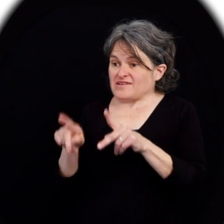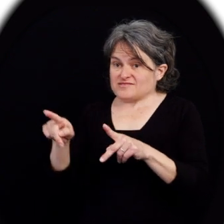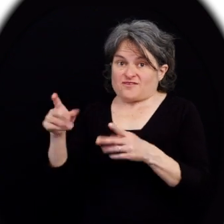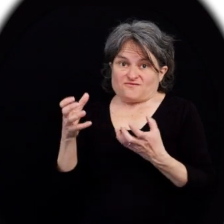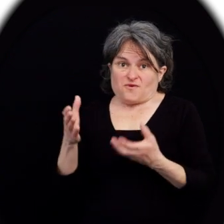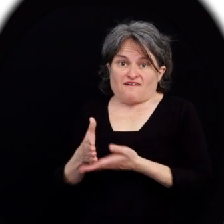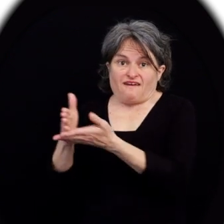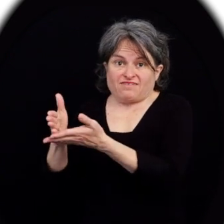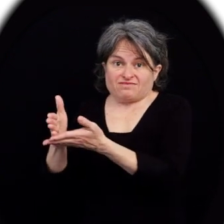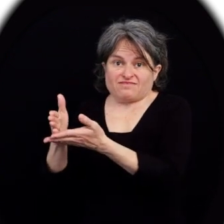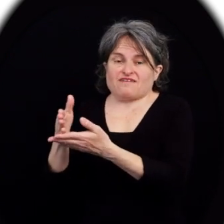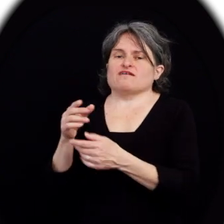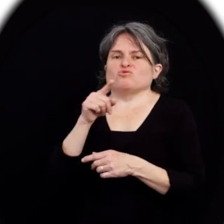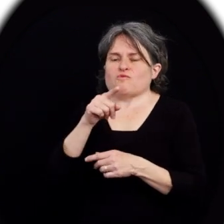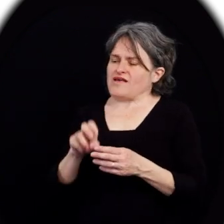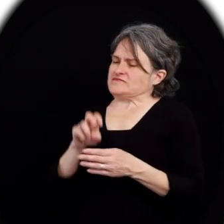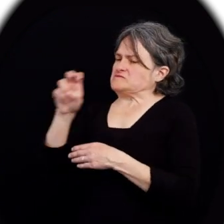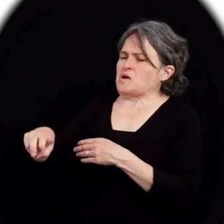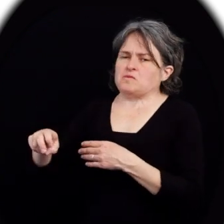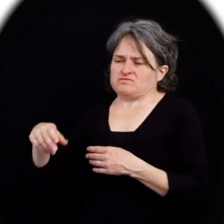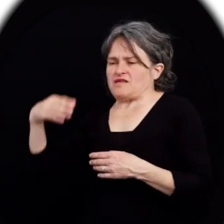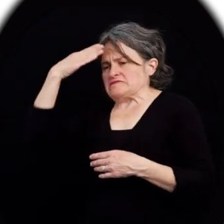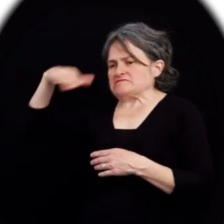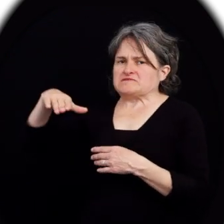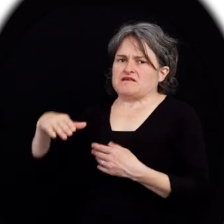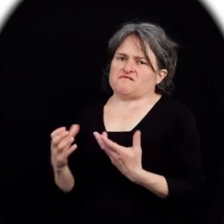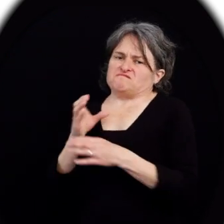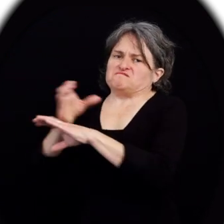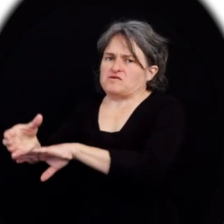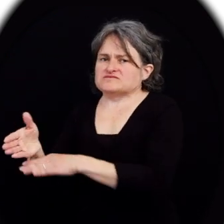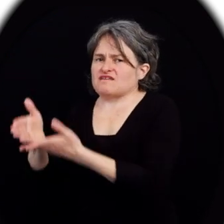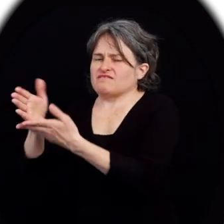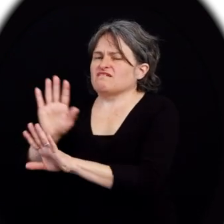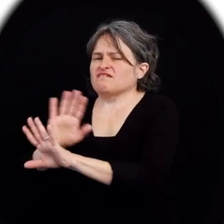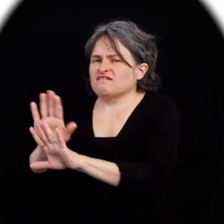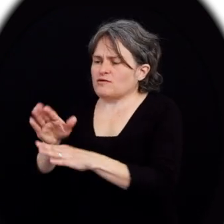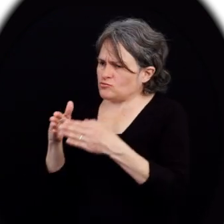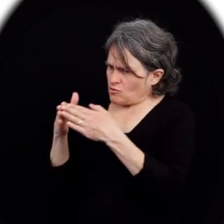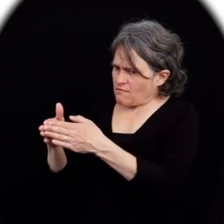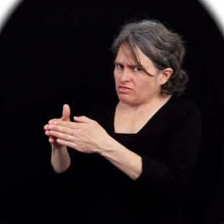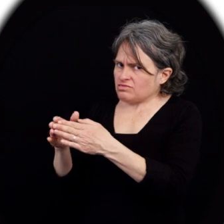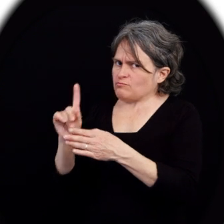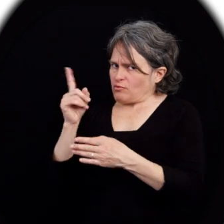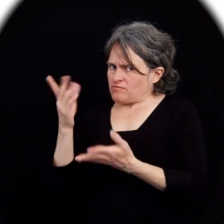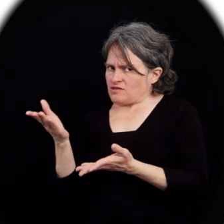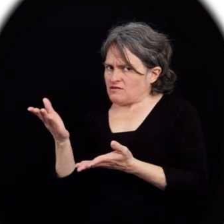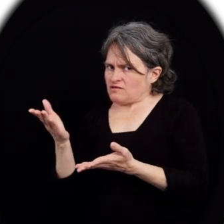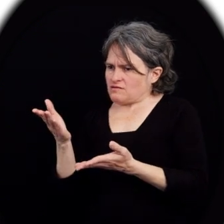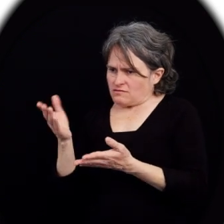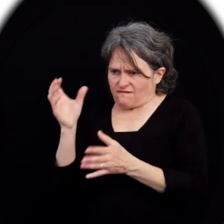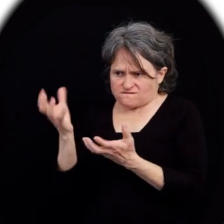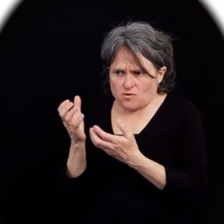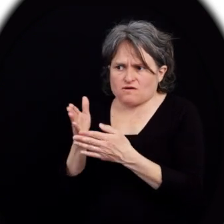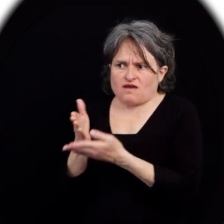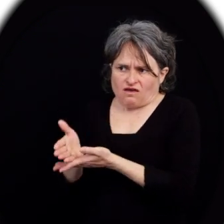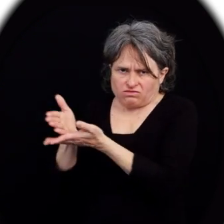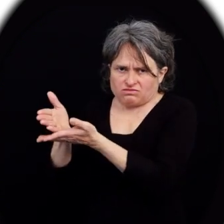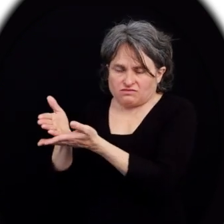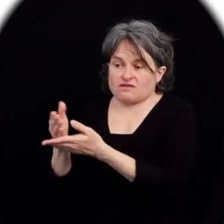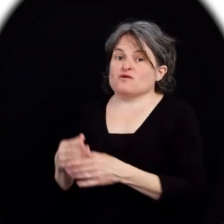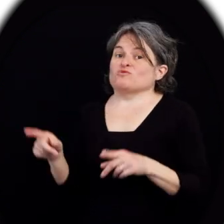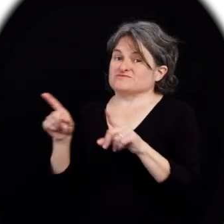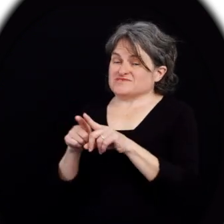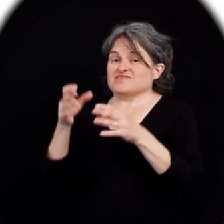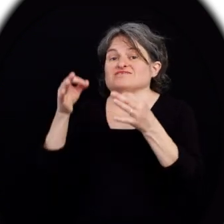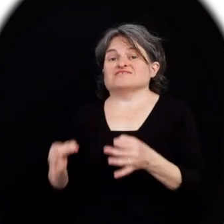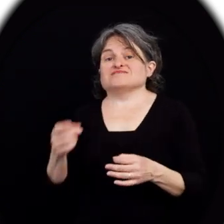offrez. Demandez à la personne si elle désire obtenir de l'aide, plutôt que de présumer qu'elle en a besoin. De plus, laissez-la prendre ses